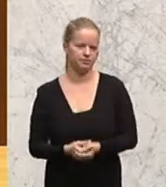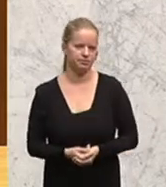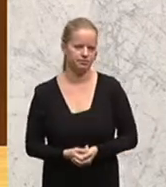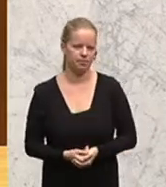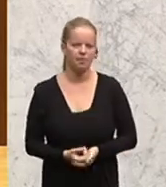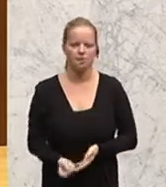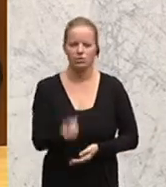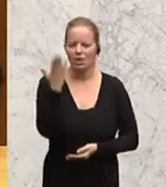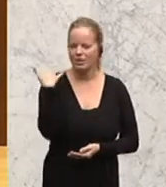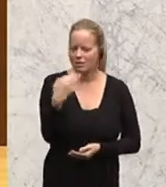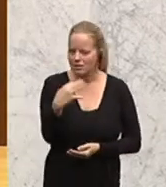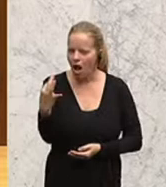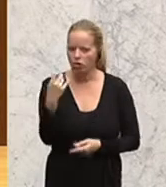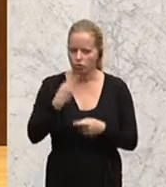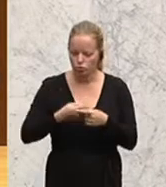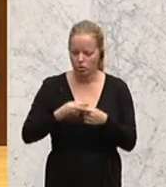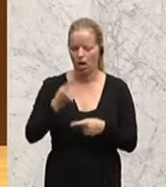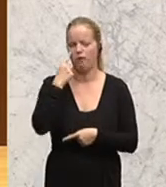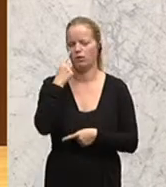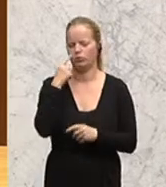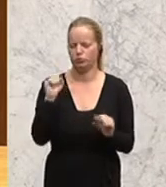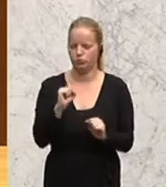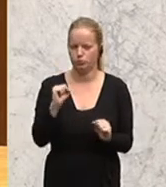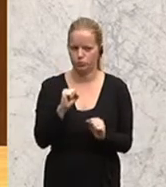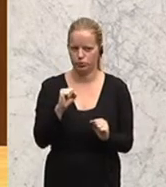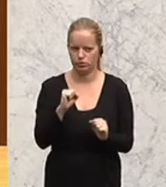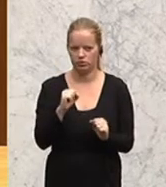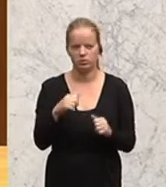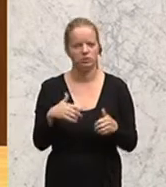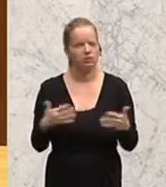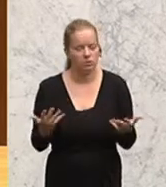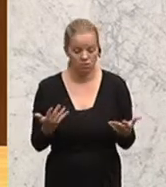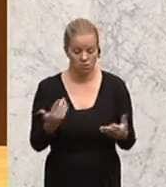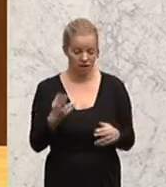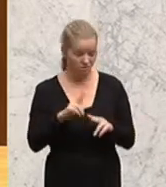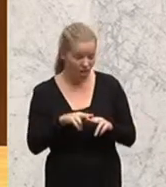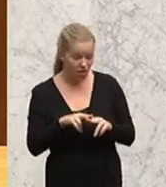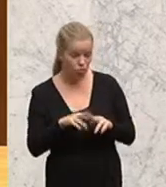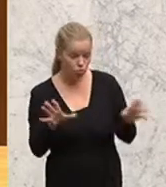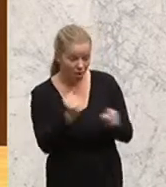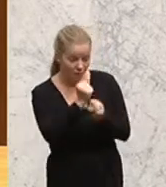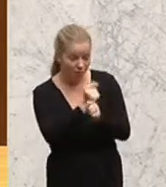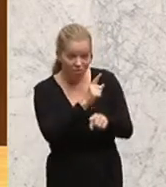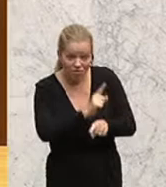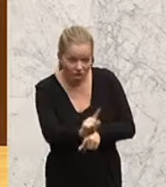und Stunden sehen wir ganz dramatisch, wozu fehlende Zusammenarbeit in Europa,